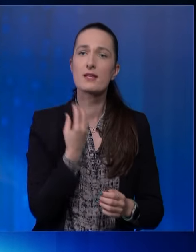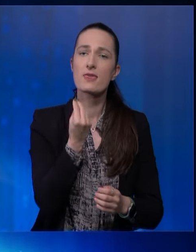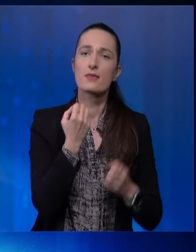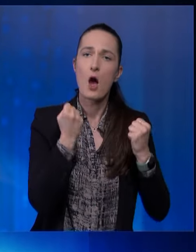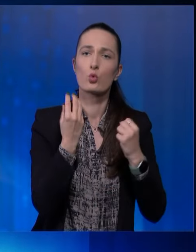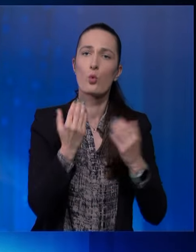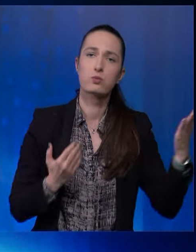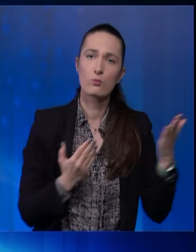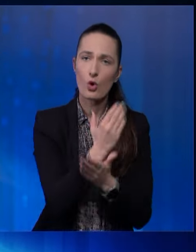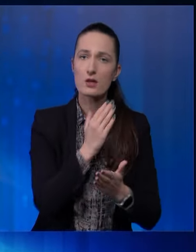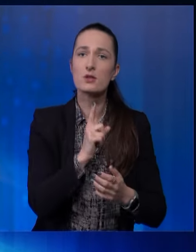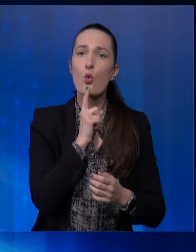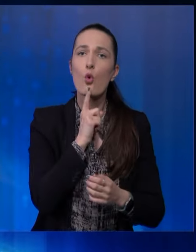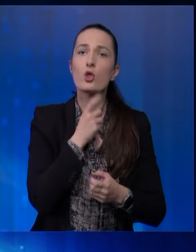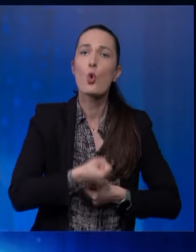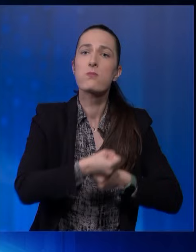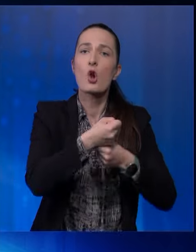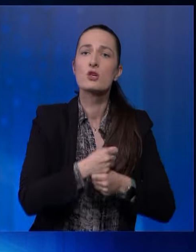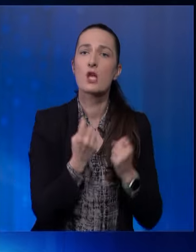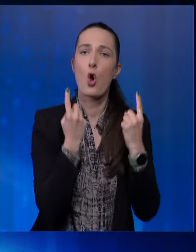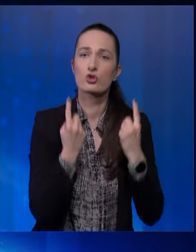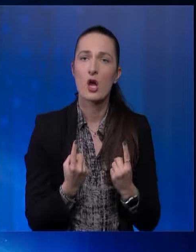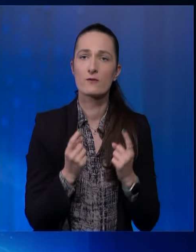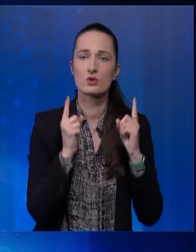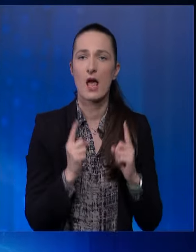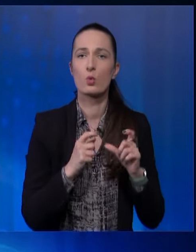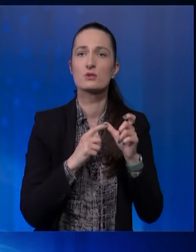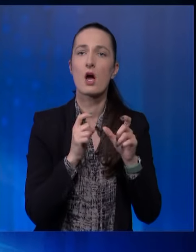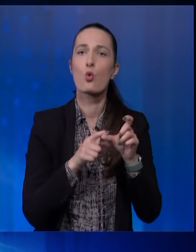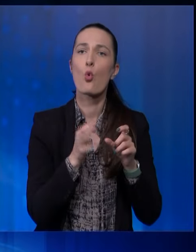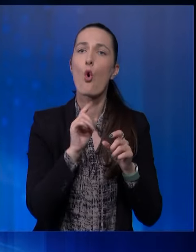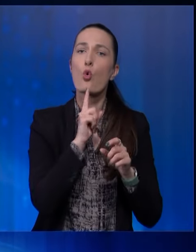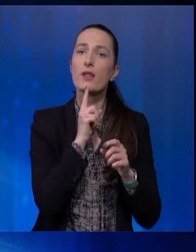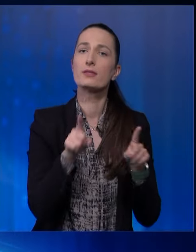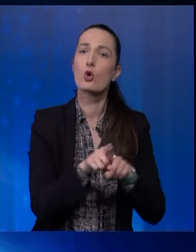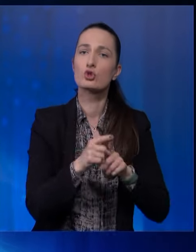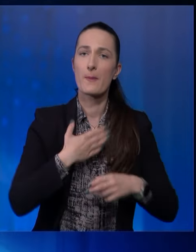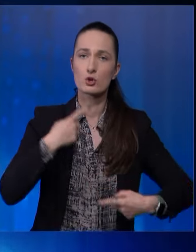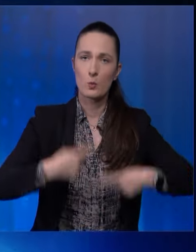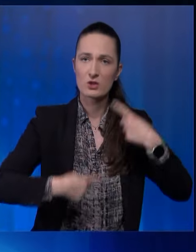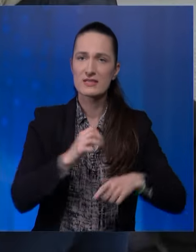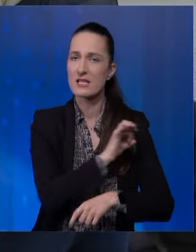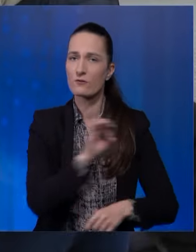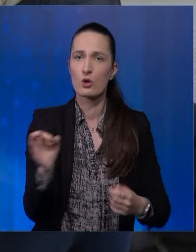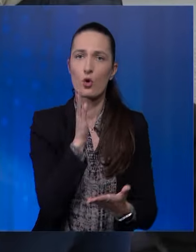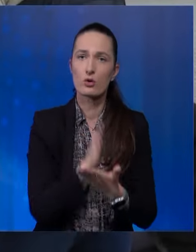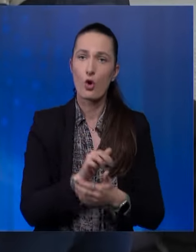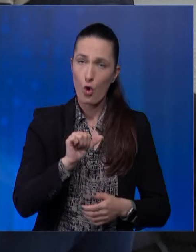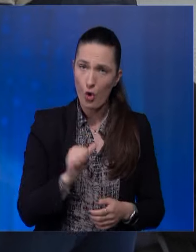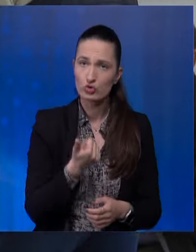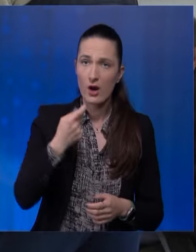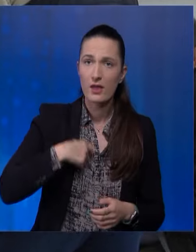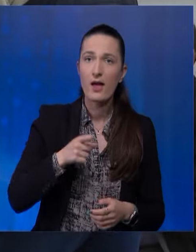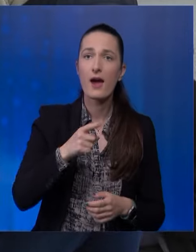prolaze i koje doprinose održavanju statusa kvo, koji također našim političarima savršeno odgovara. Hoće li